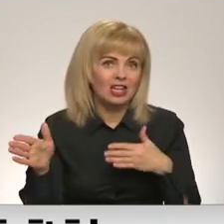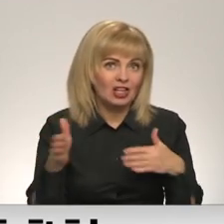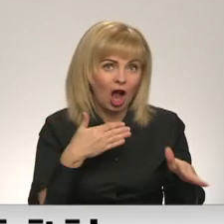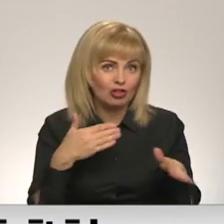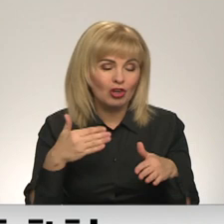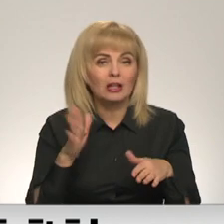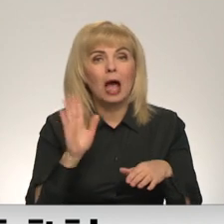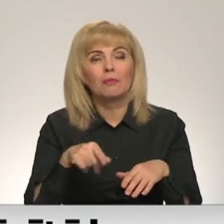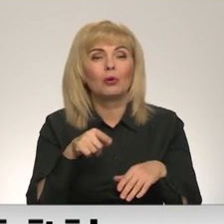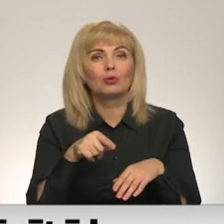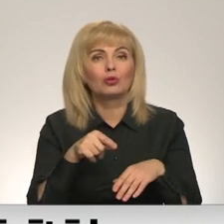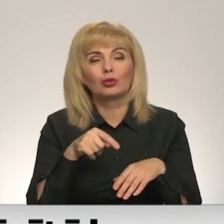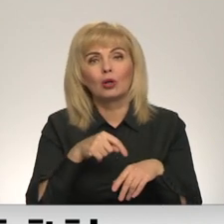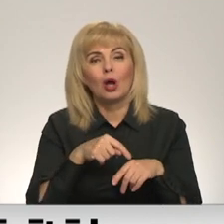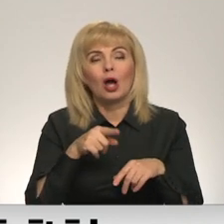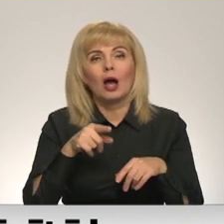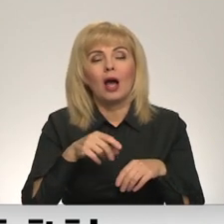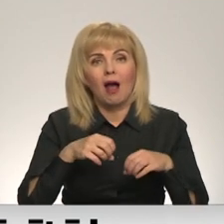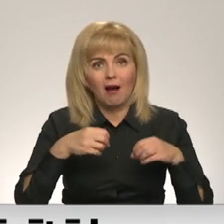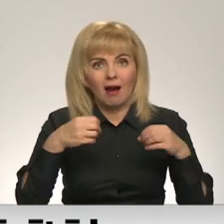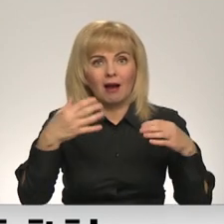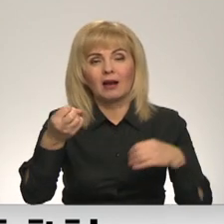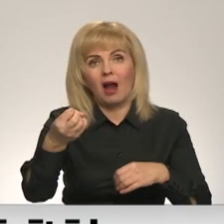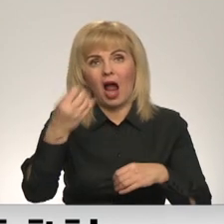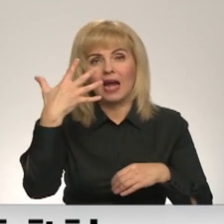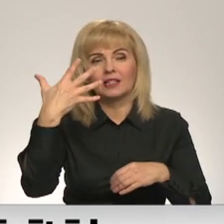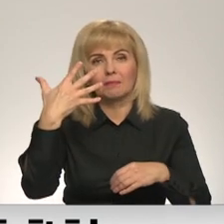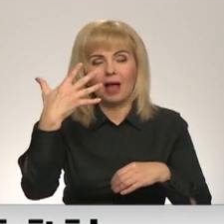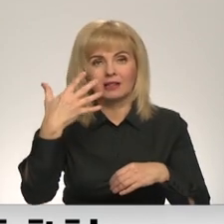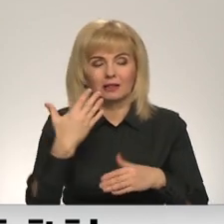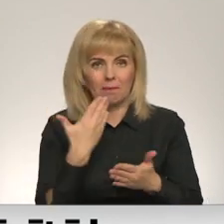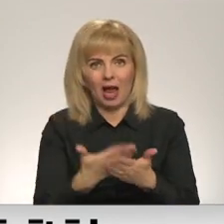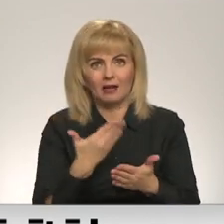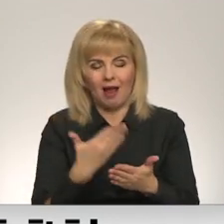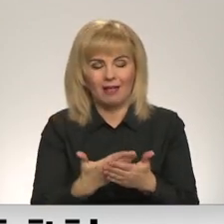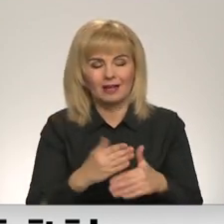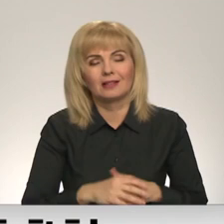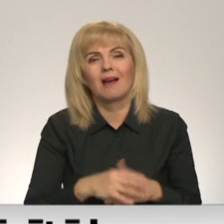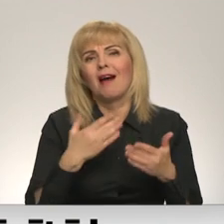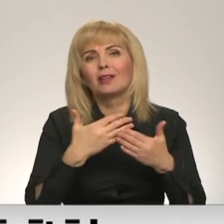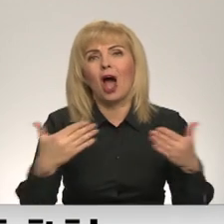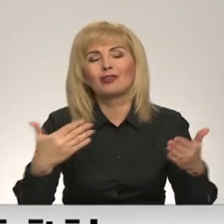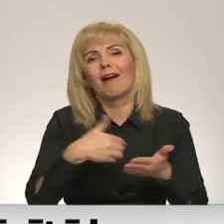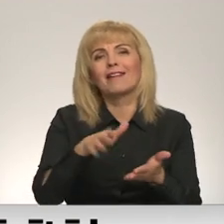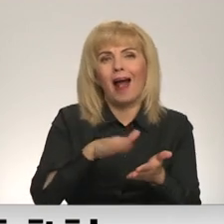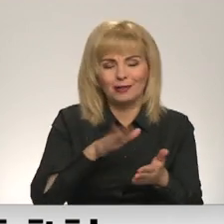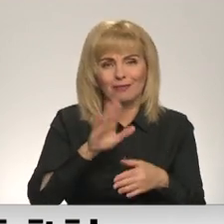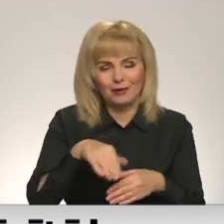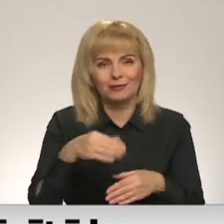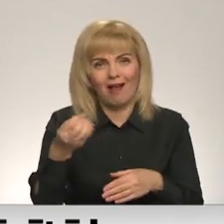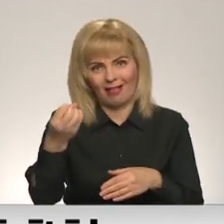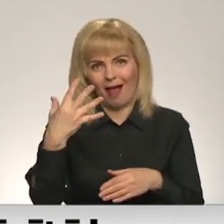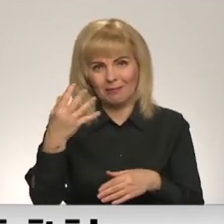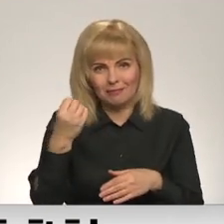Būs sensorās gaismas, mirgos gaismas, dažādu krāsu lampiņas. Protams,